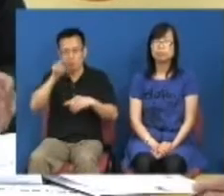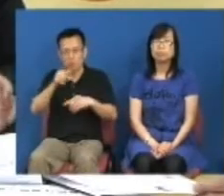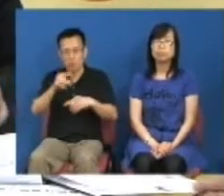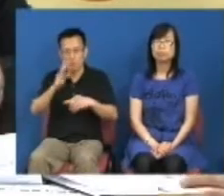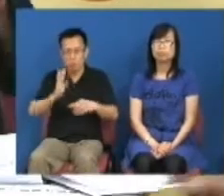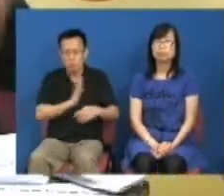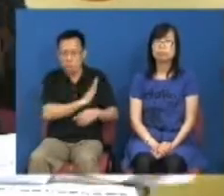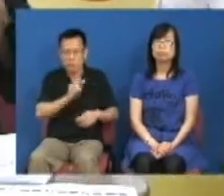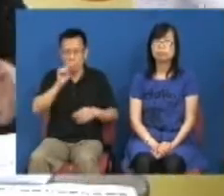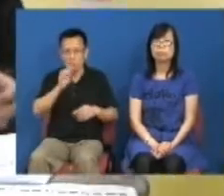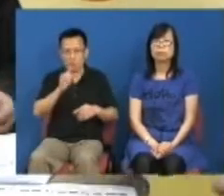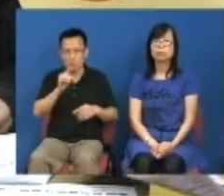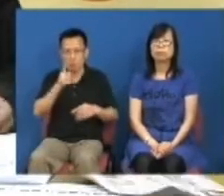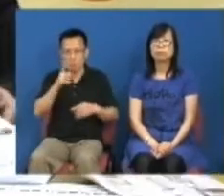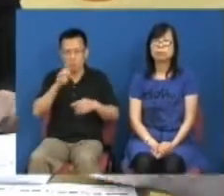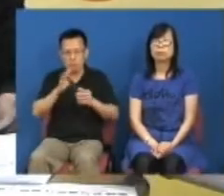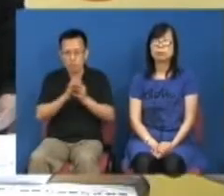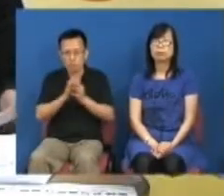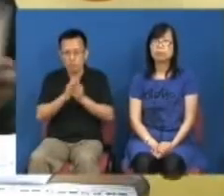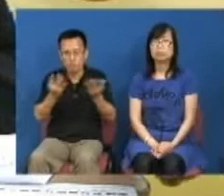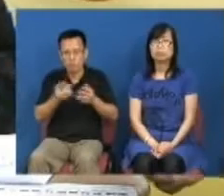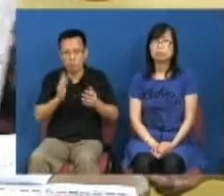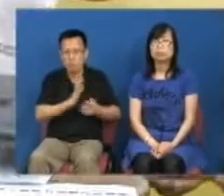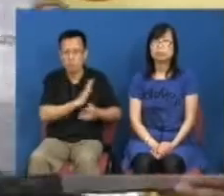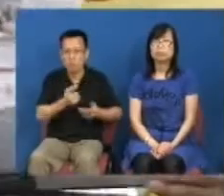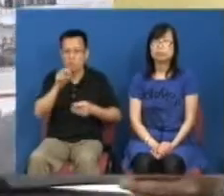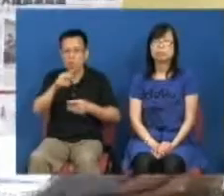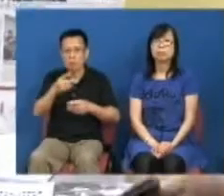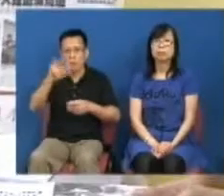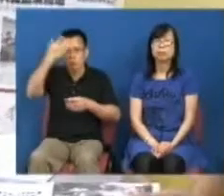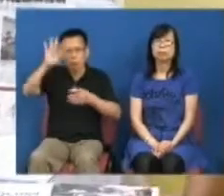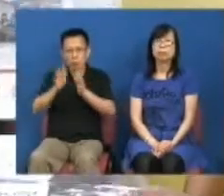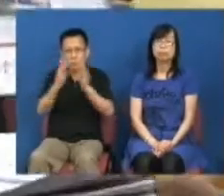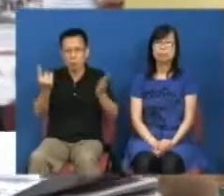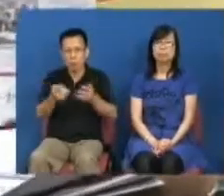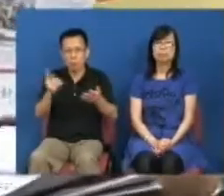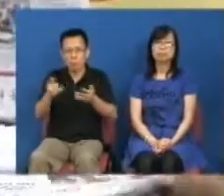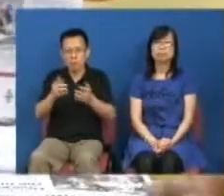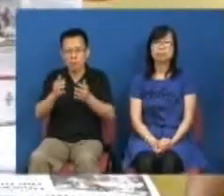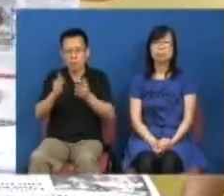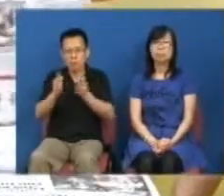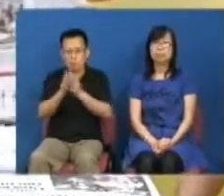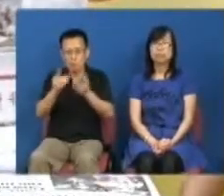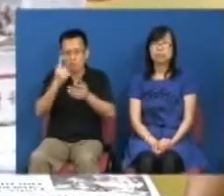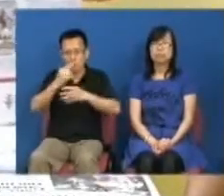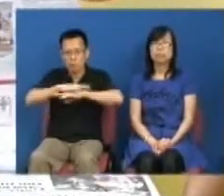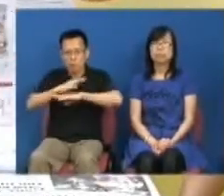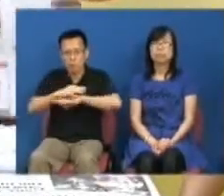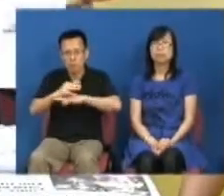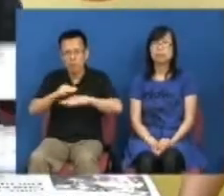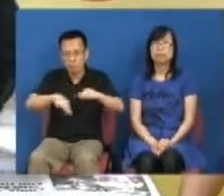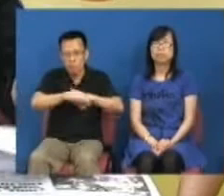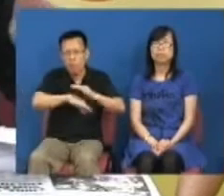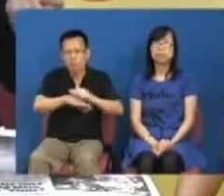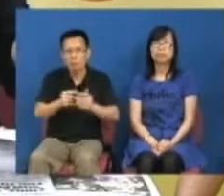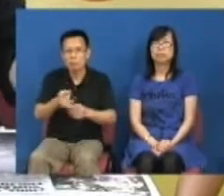的报章也不要只看网上的报章明保原来这样摆断新闻我们要知道传媒如何处理